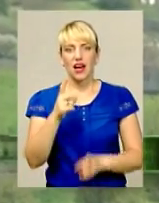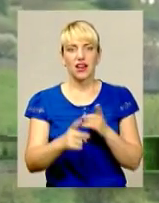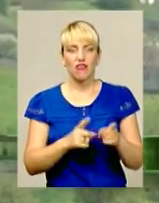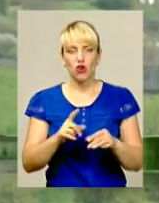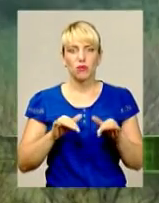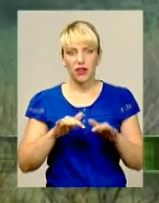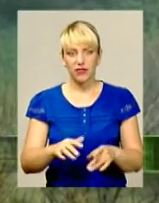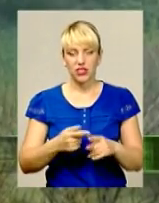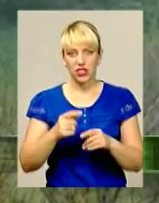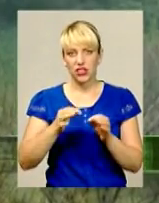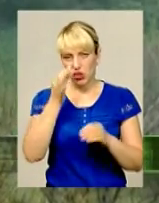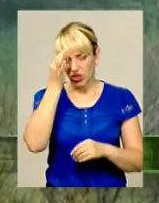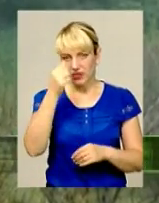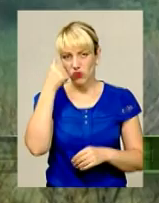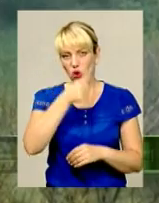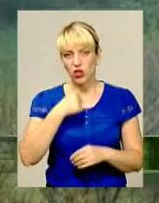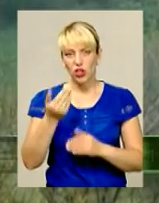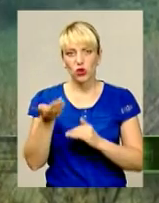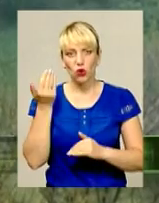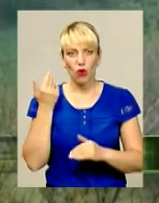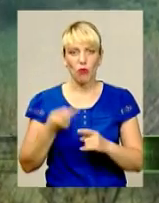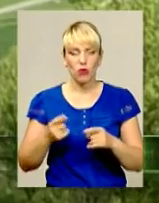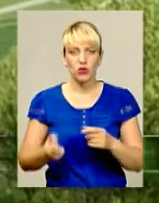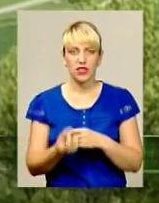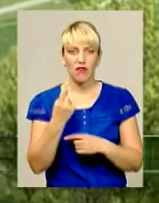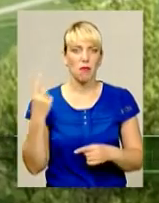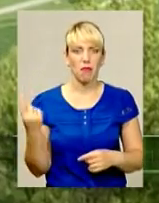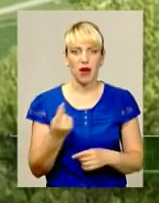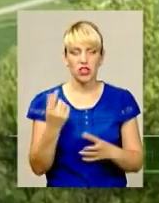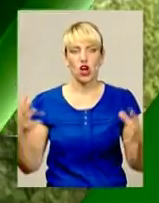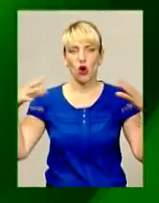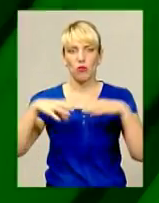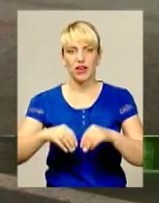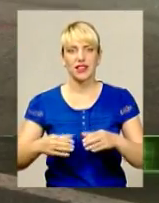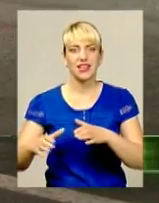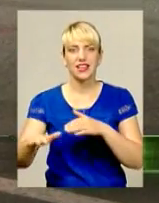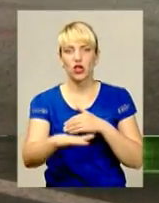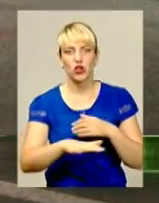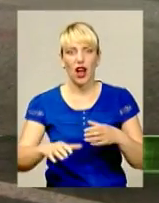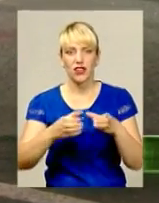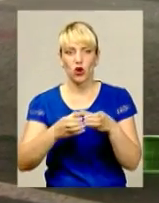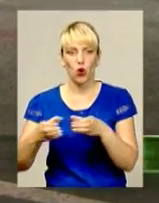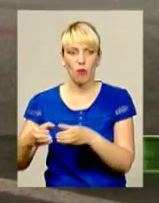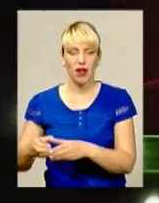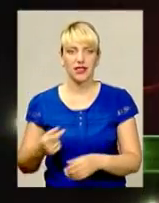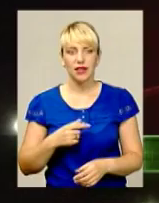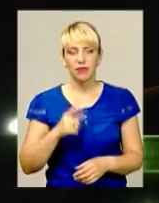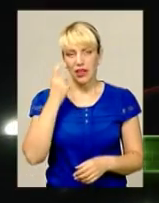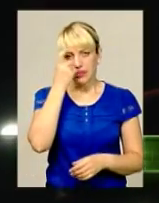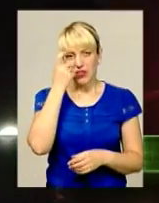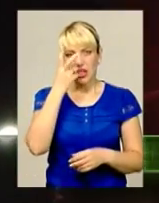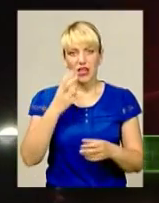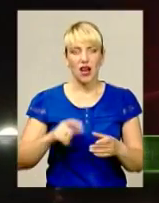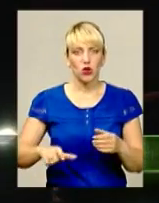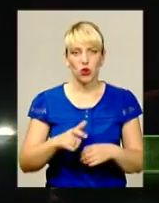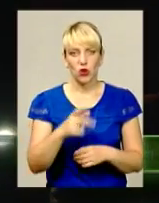в дії. Рівно рік тому на Хмельниччині з'явилися перші об'єднані територіальні громади. Нетверезі на дорогах. 27 п